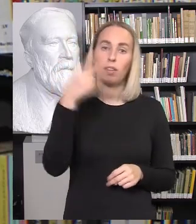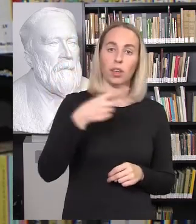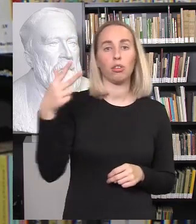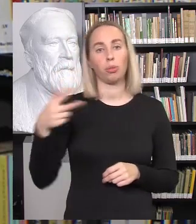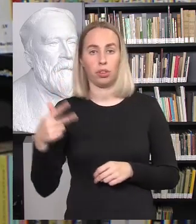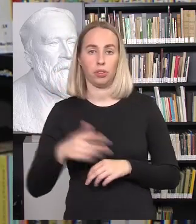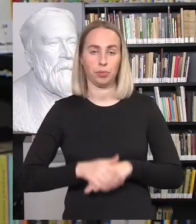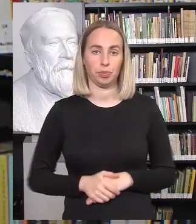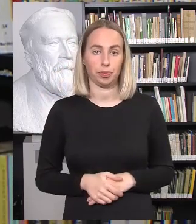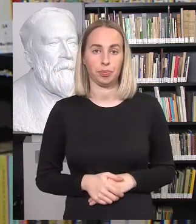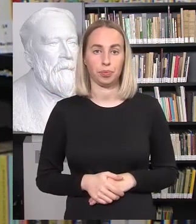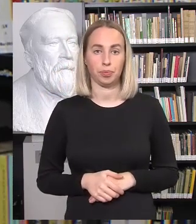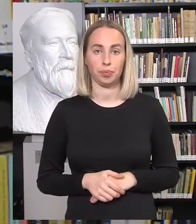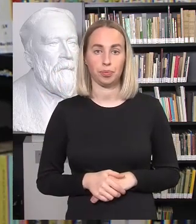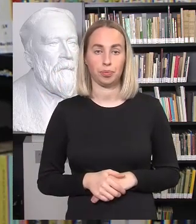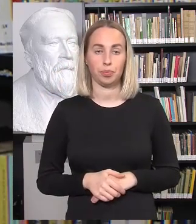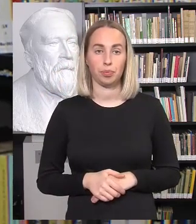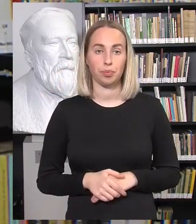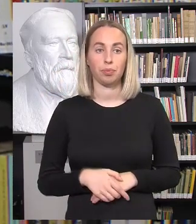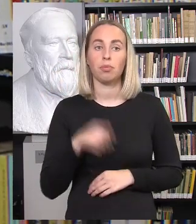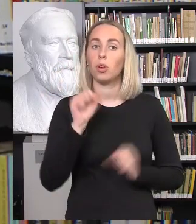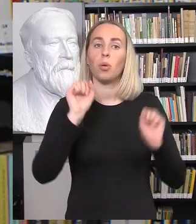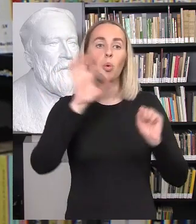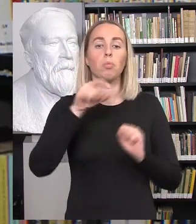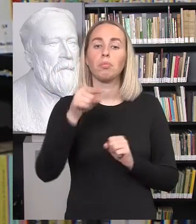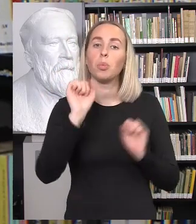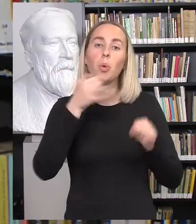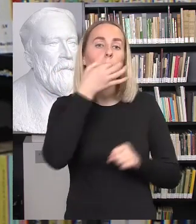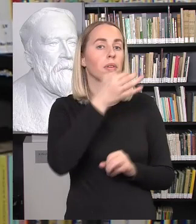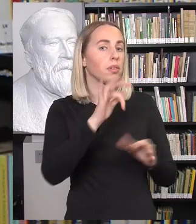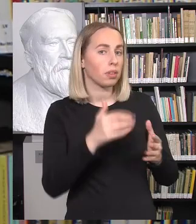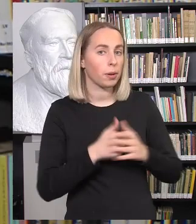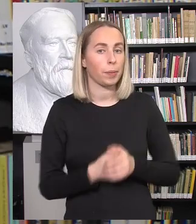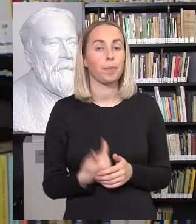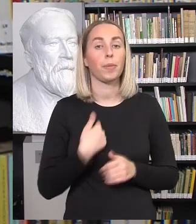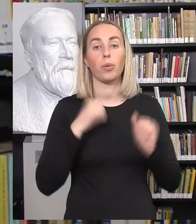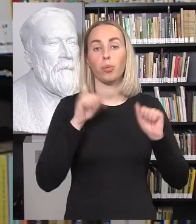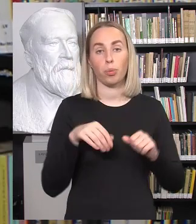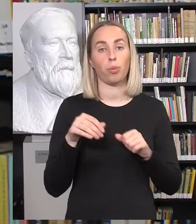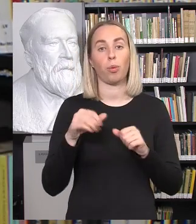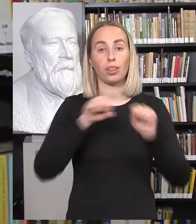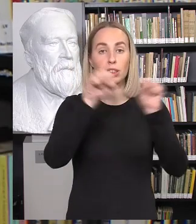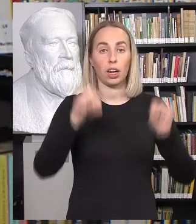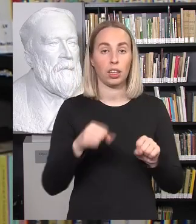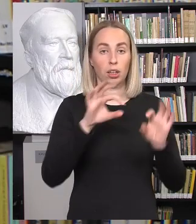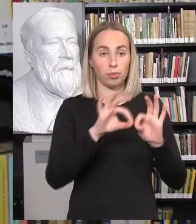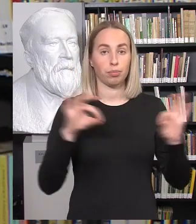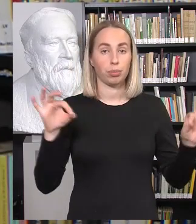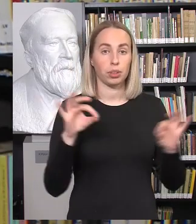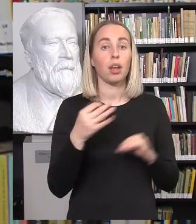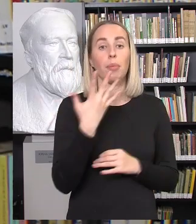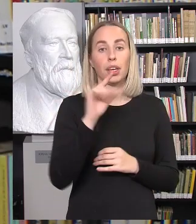Na ir ką būtų galima pasakyti. Pacituočiau tik tais iš tos strategijos 5.7